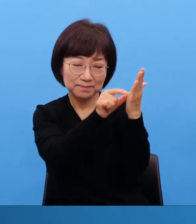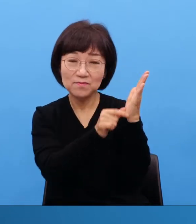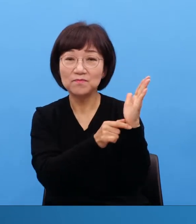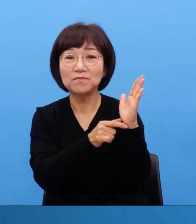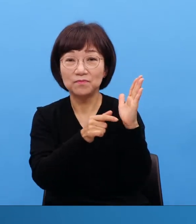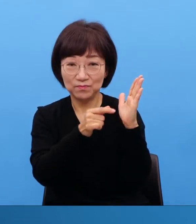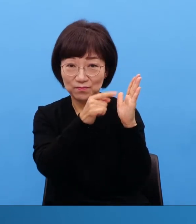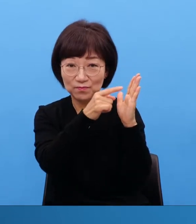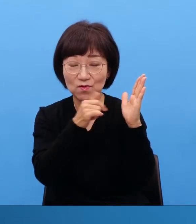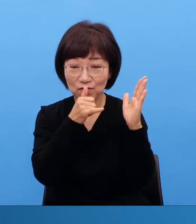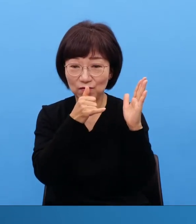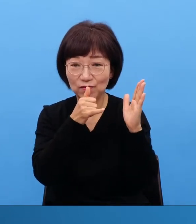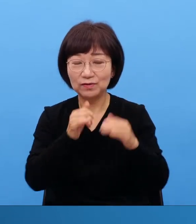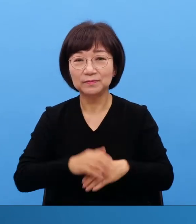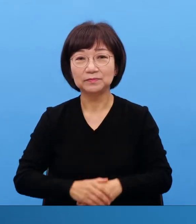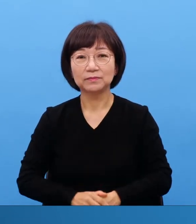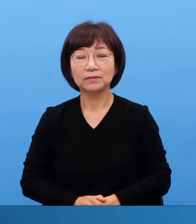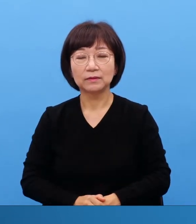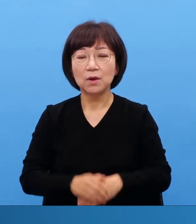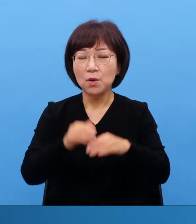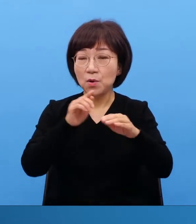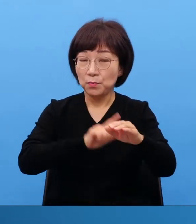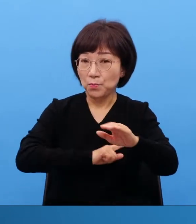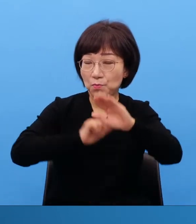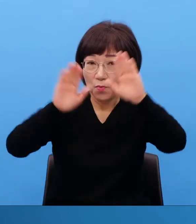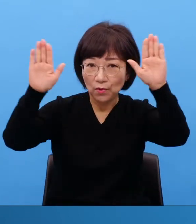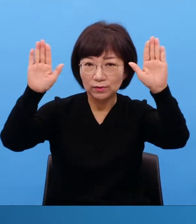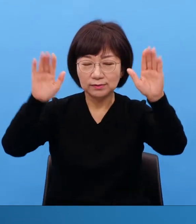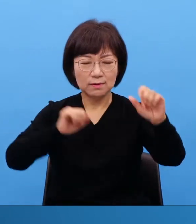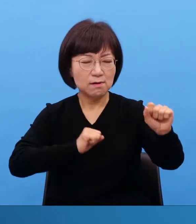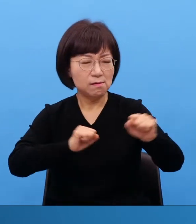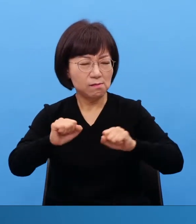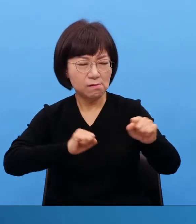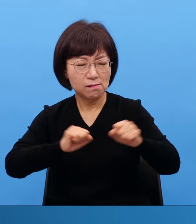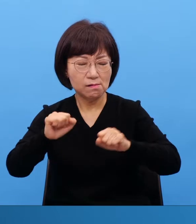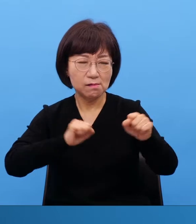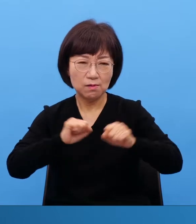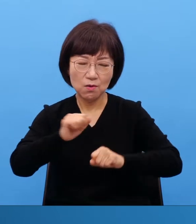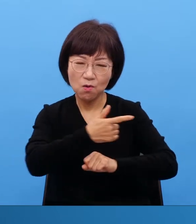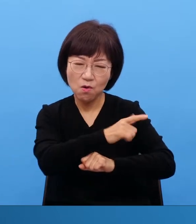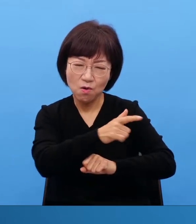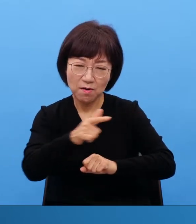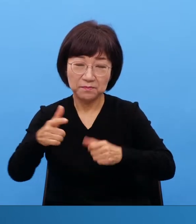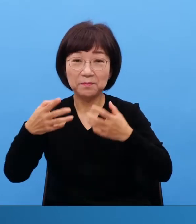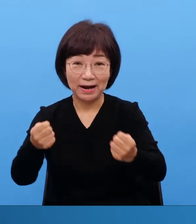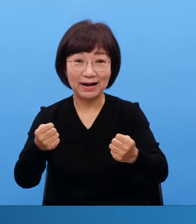도대체 모세가 한 거 많이 있습니다만은 가장 영향을 준 게 뭡니까